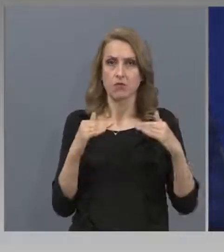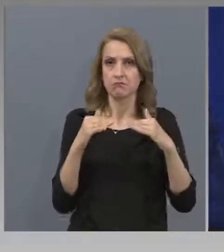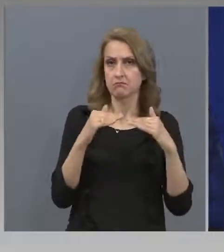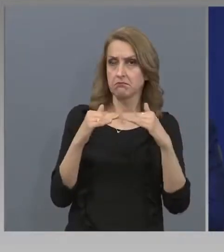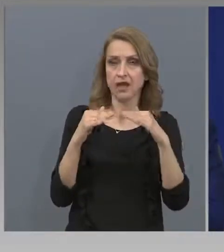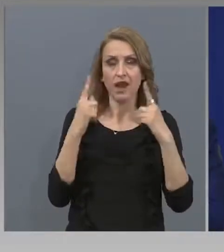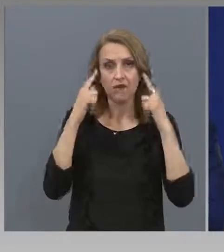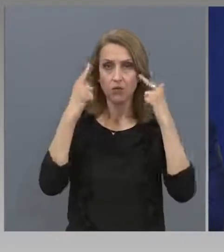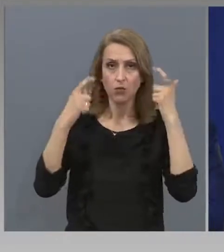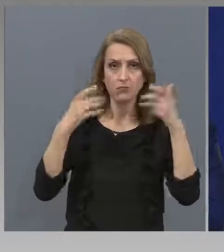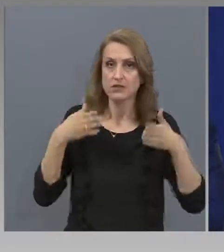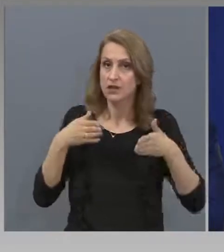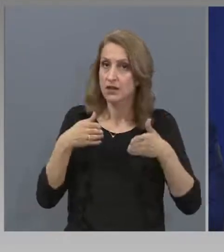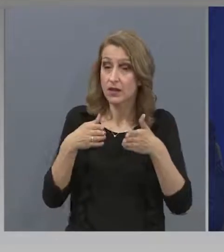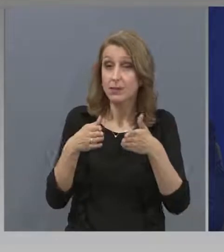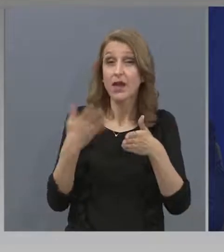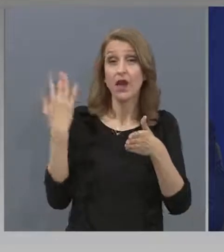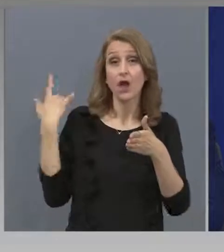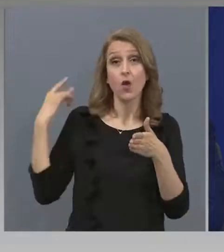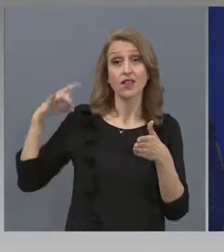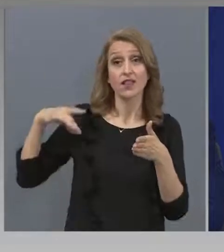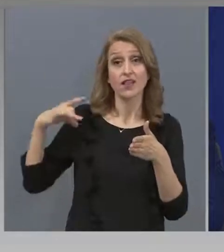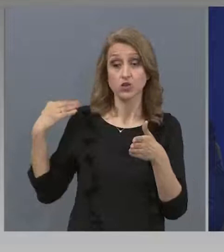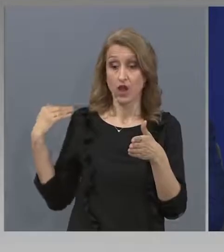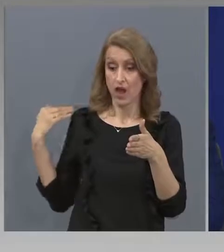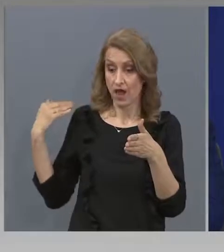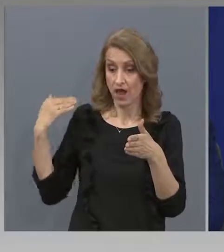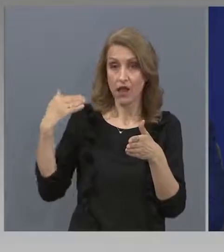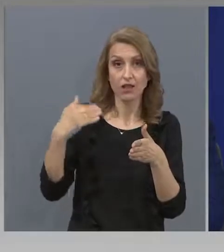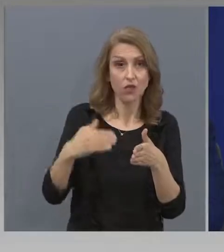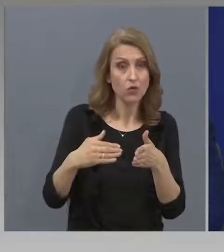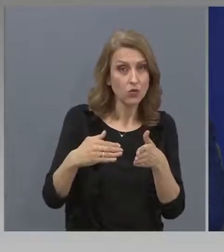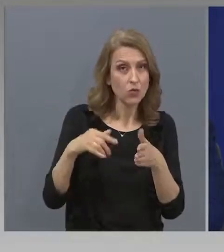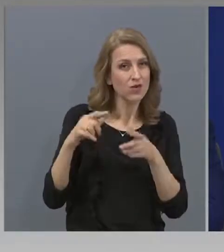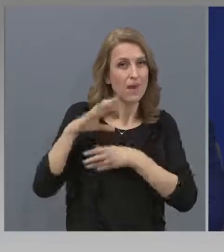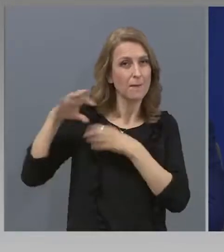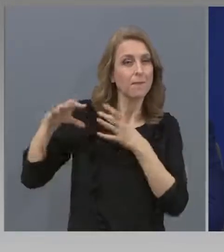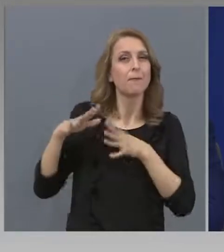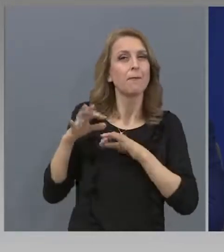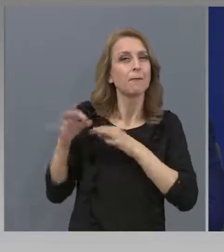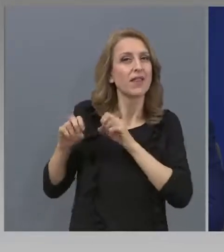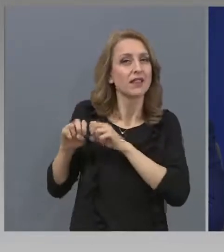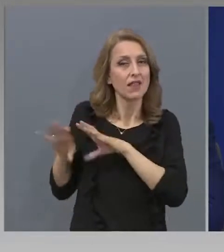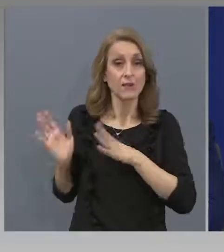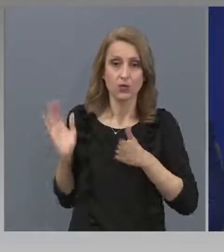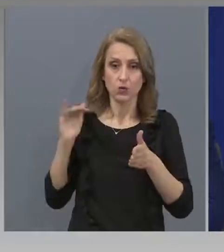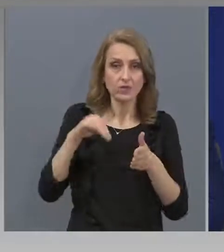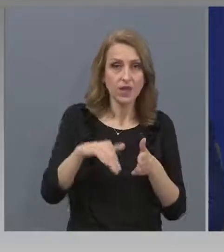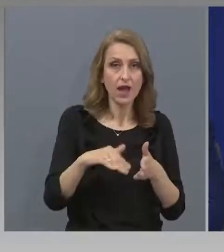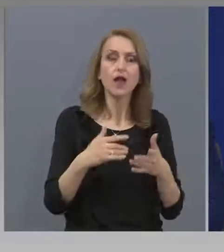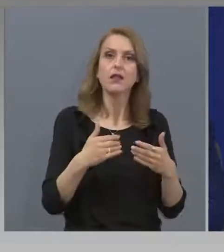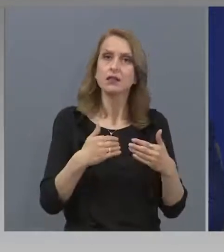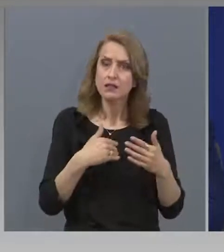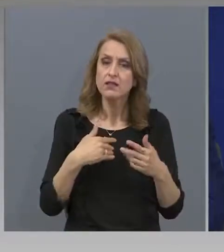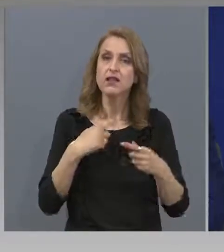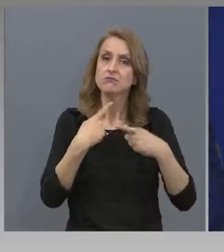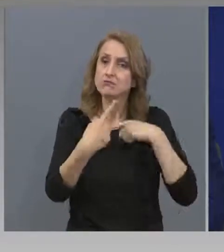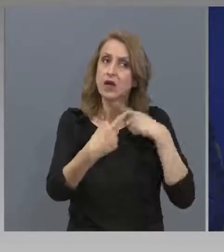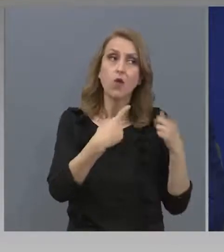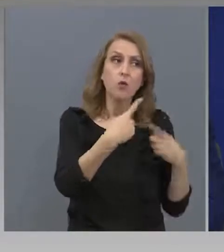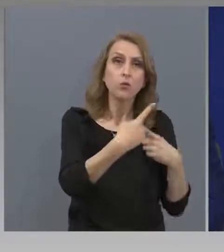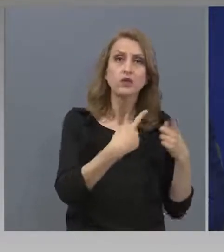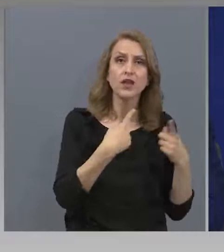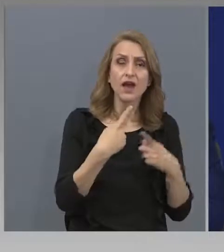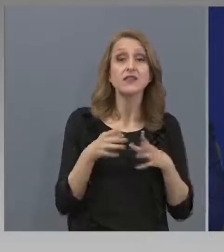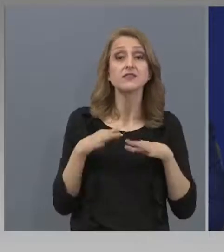И от началото на пандемията ние сме предприели в комуникация с тях